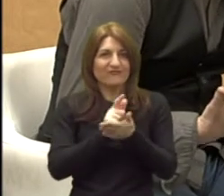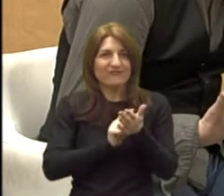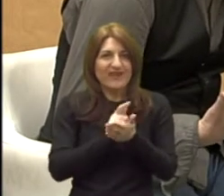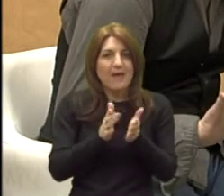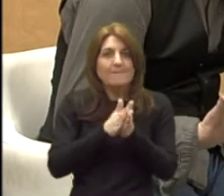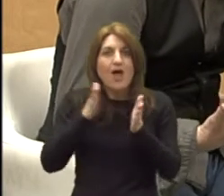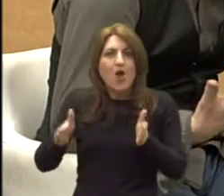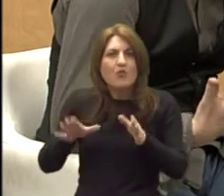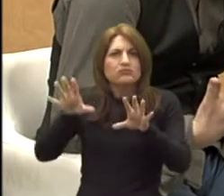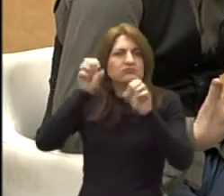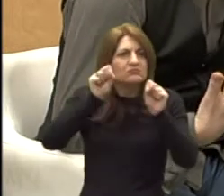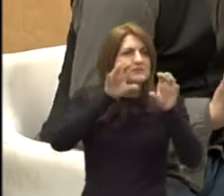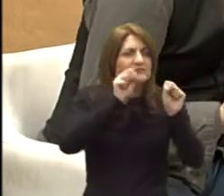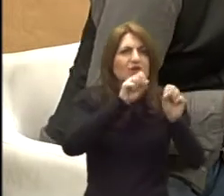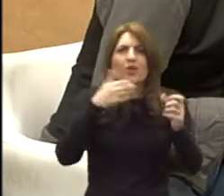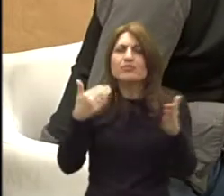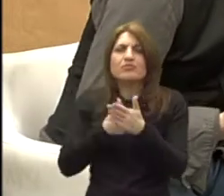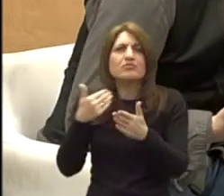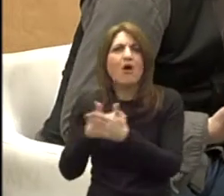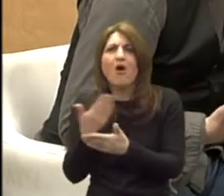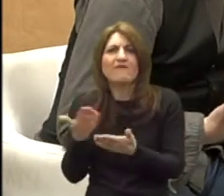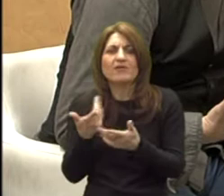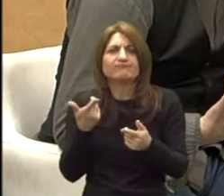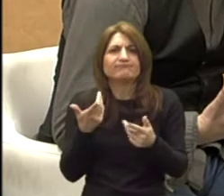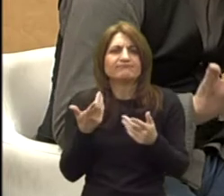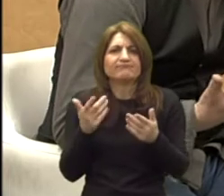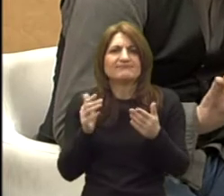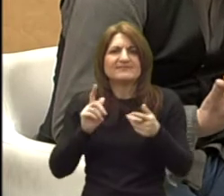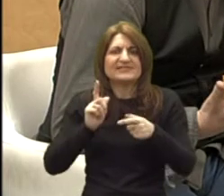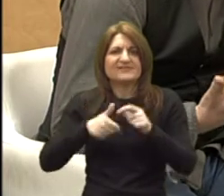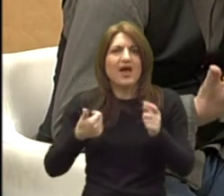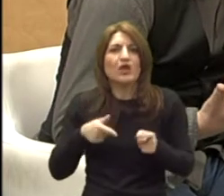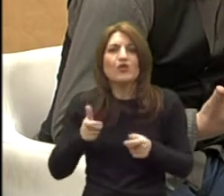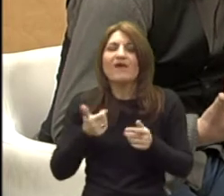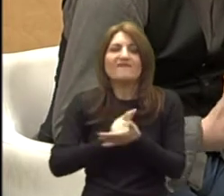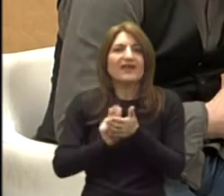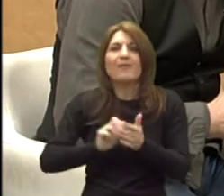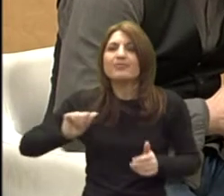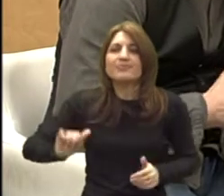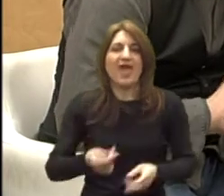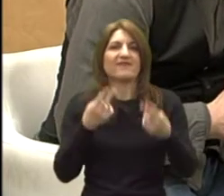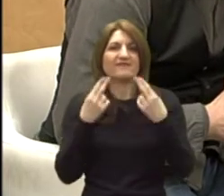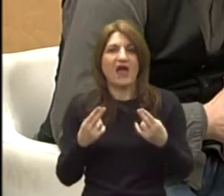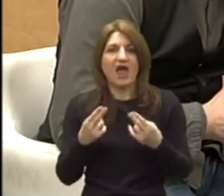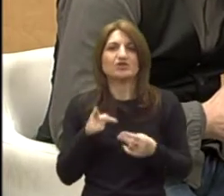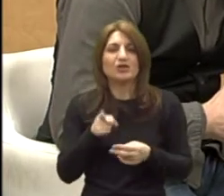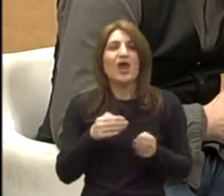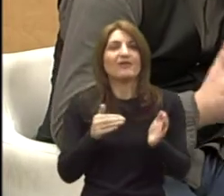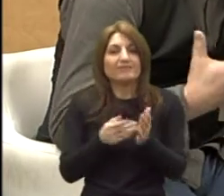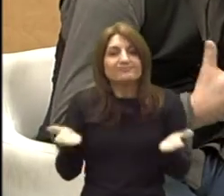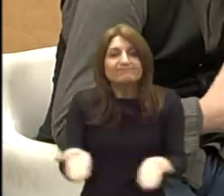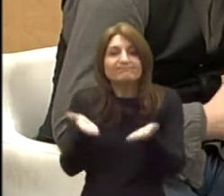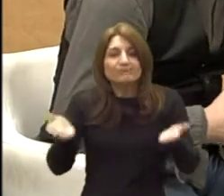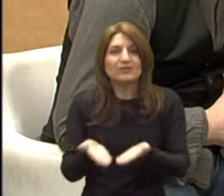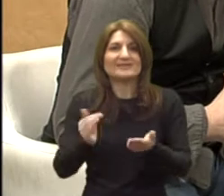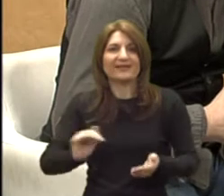novih, odnosno onih modela koje običajno postoje kod djeteta, taj period nam je najvažniji da mi na pravi način potičemo djete. Ne